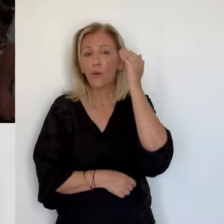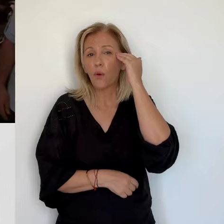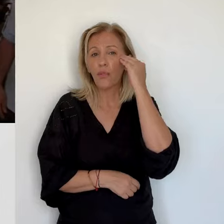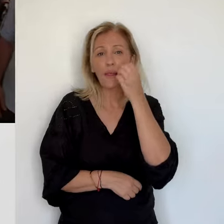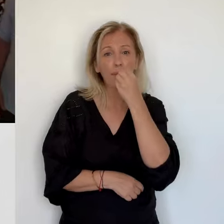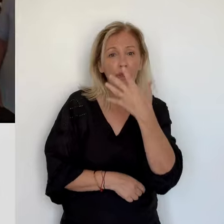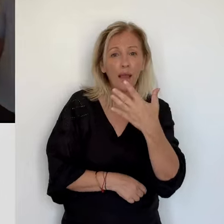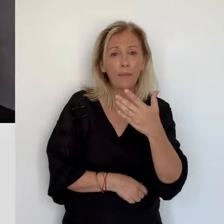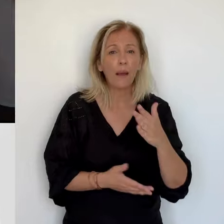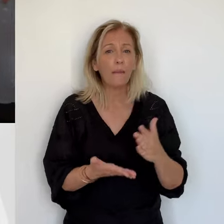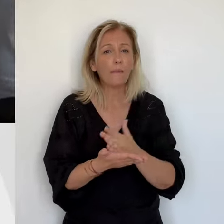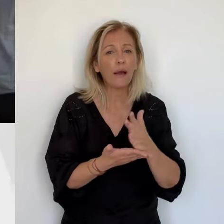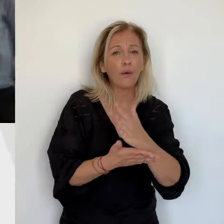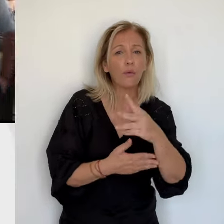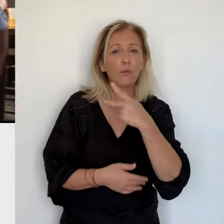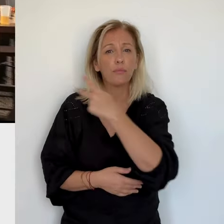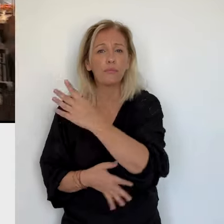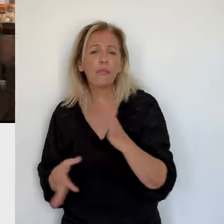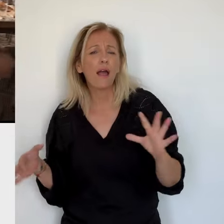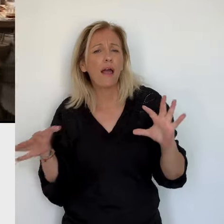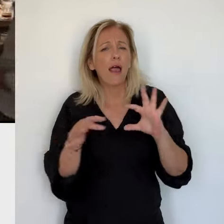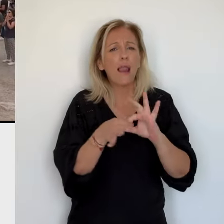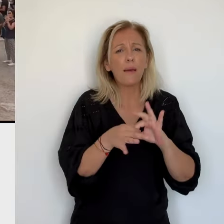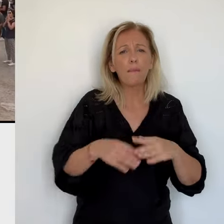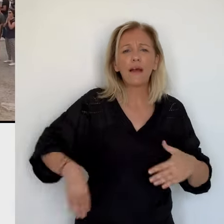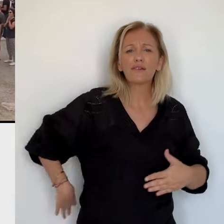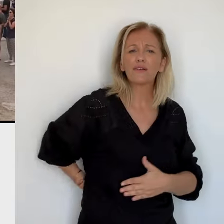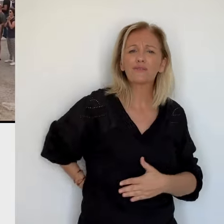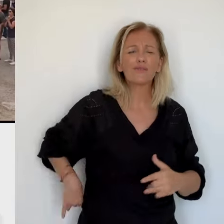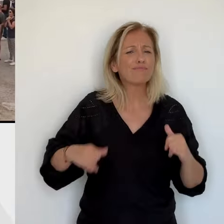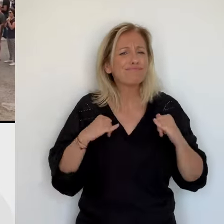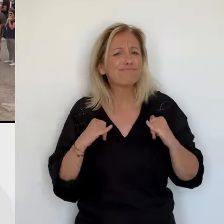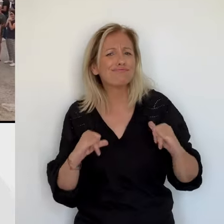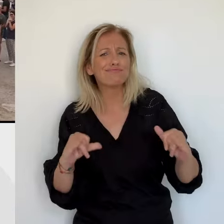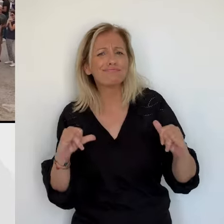selon lui sa concurrente, la candidate du Rassemblement National, Ariane Quarena.